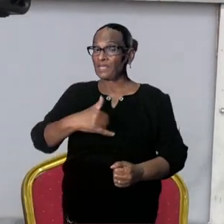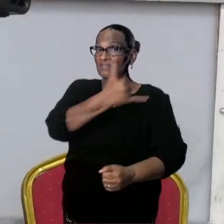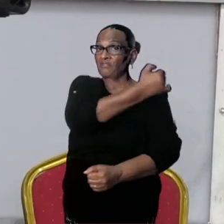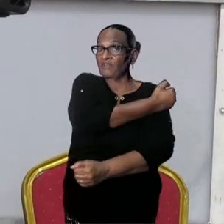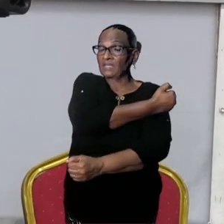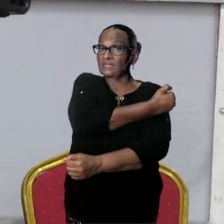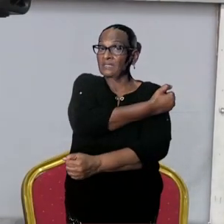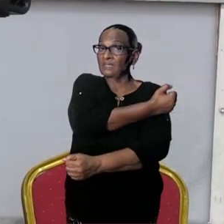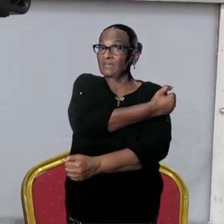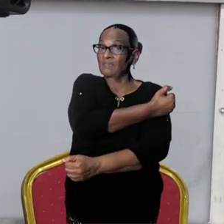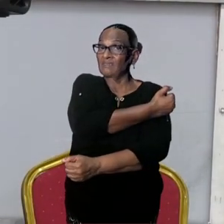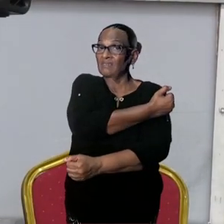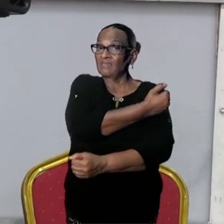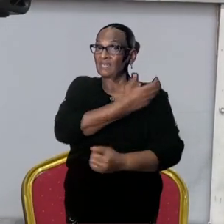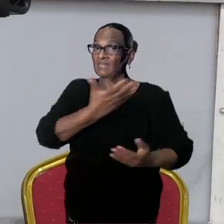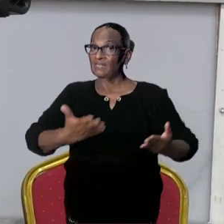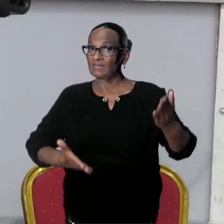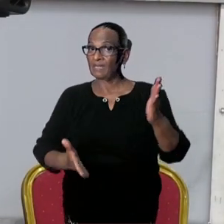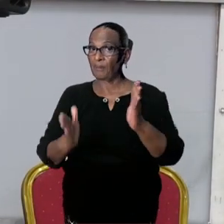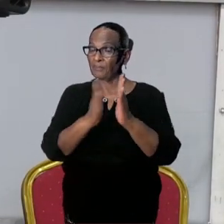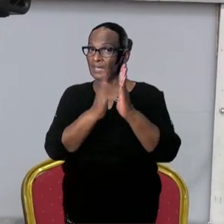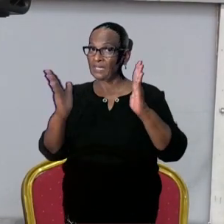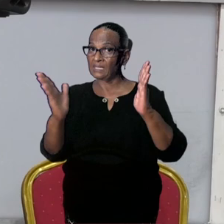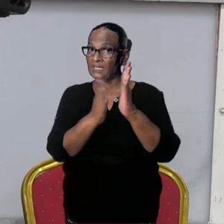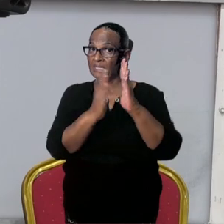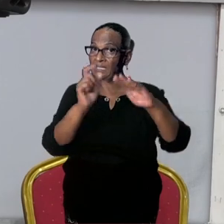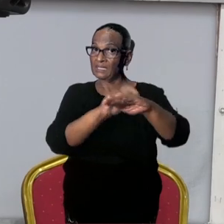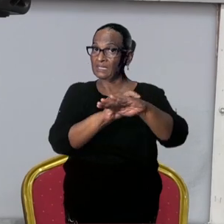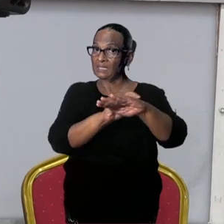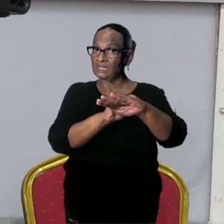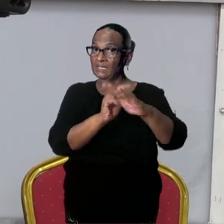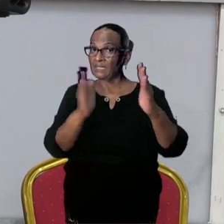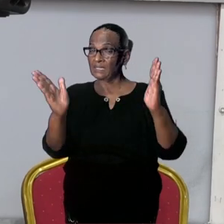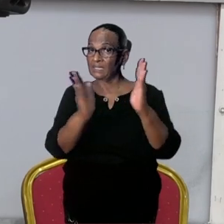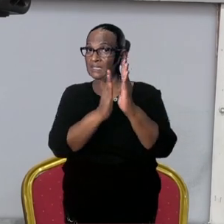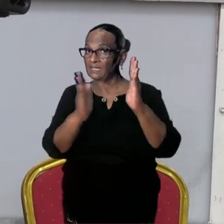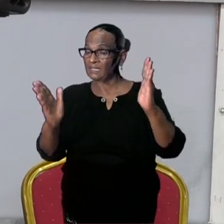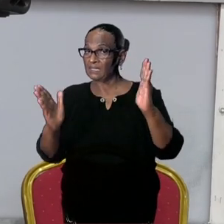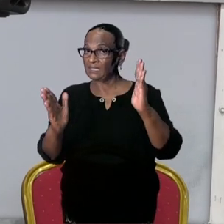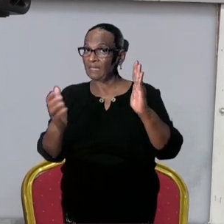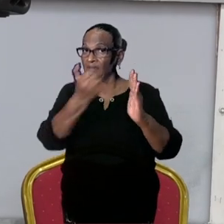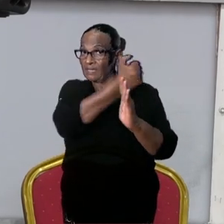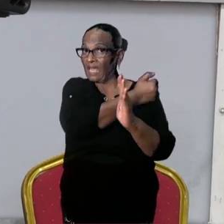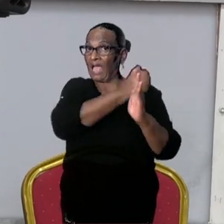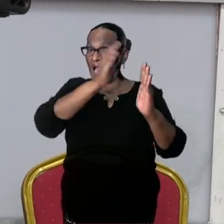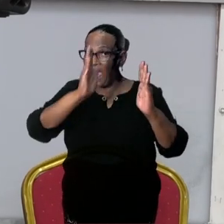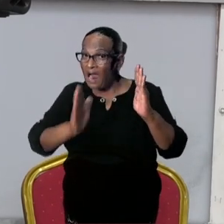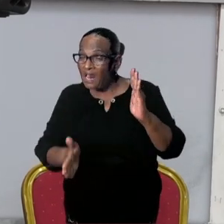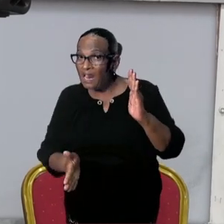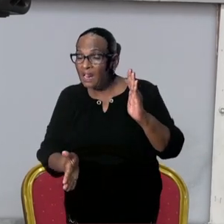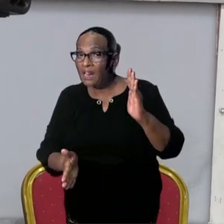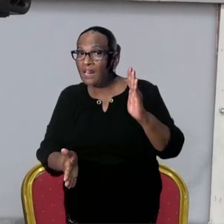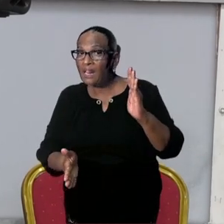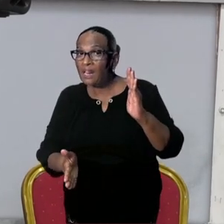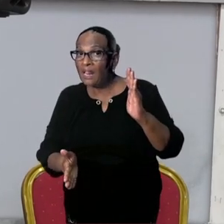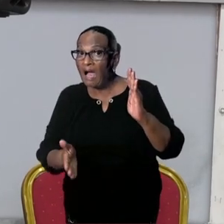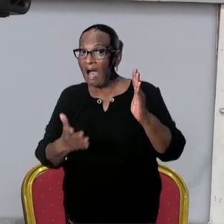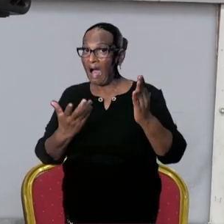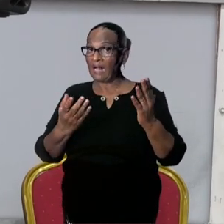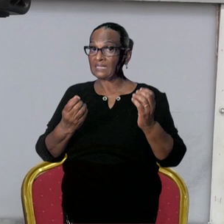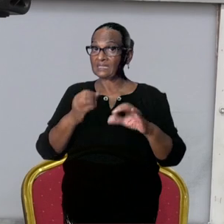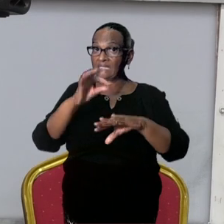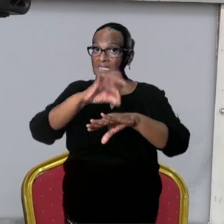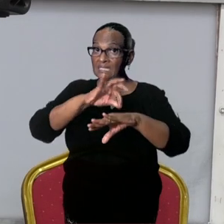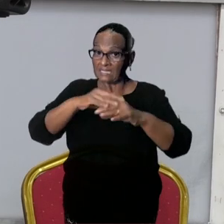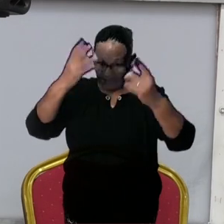als er ook een, ik zal het de incubatieperiode noemen, voor hen die gevaccineerd zijn. In geval er verschijnselen